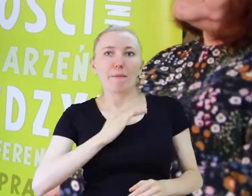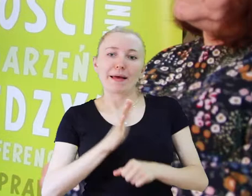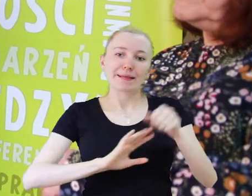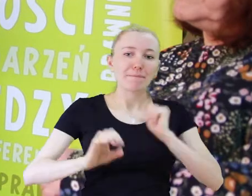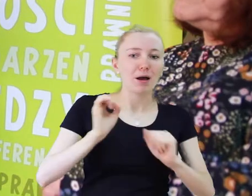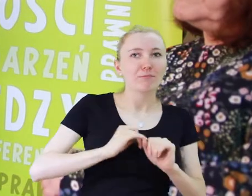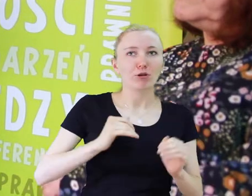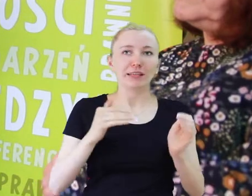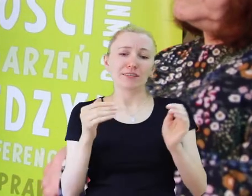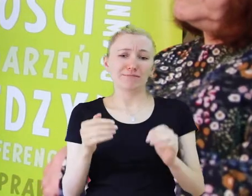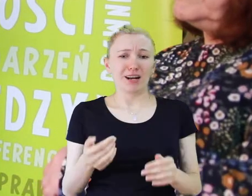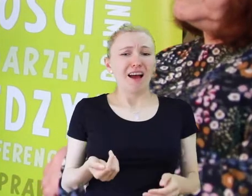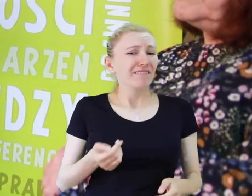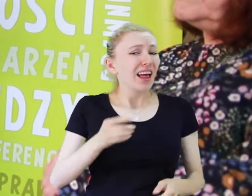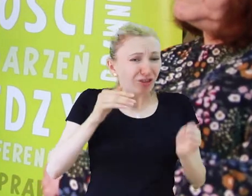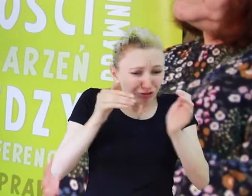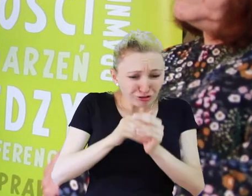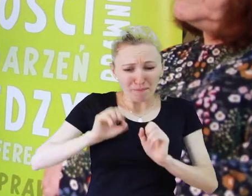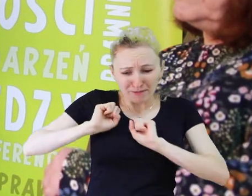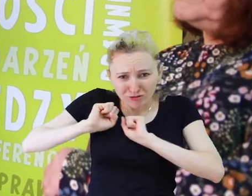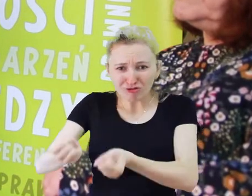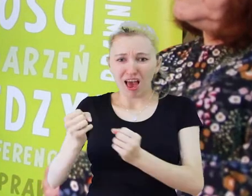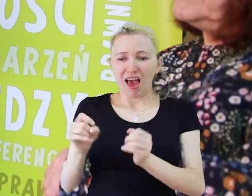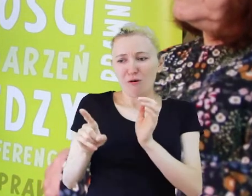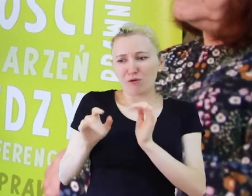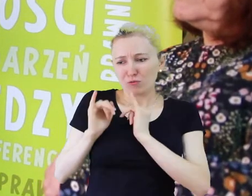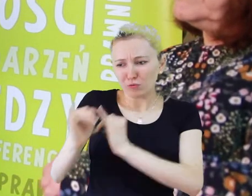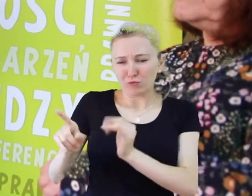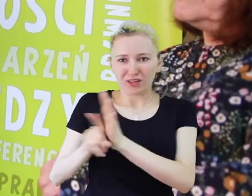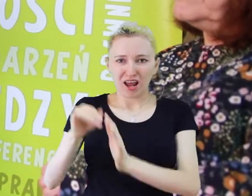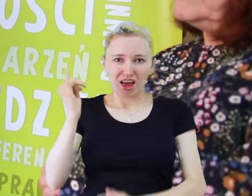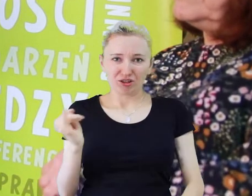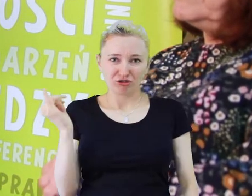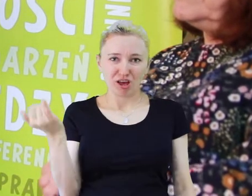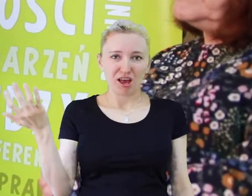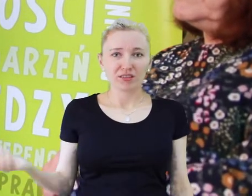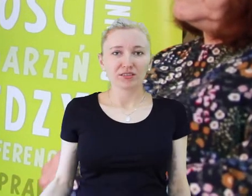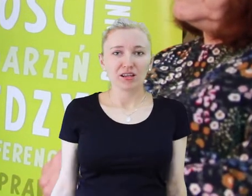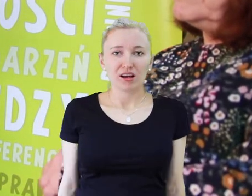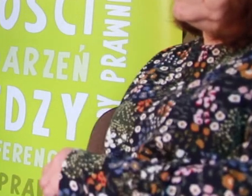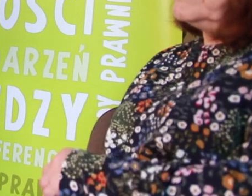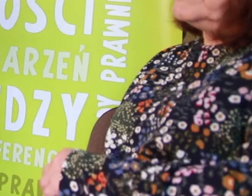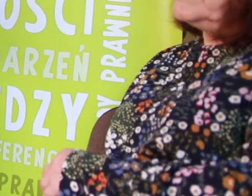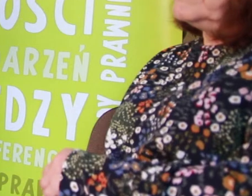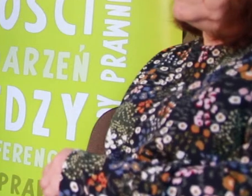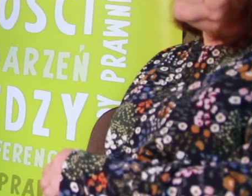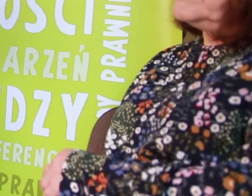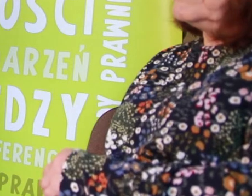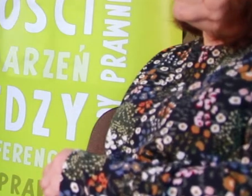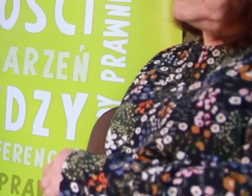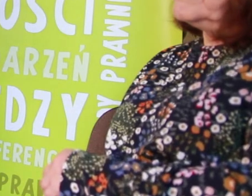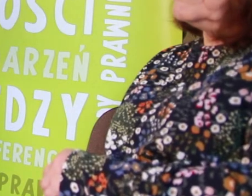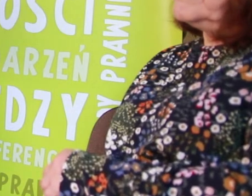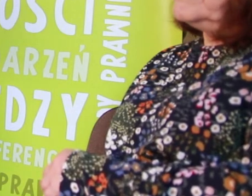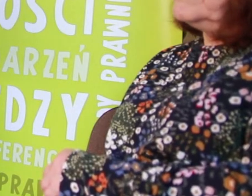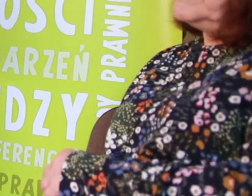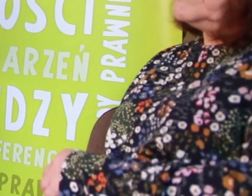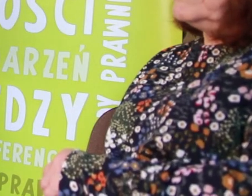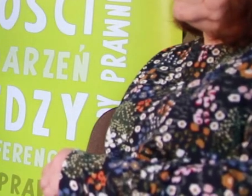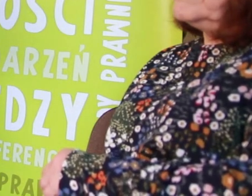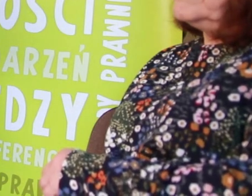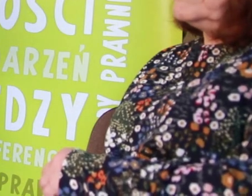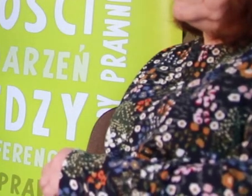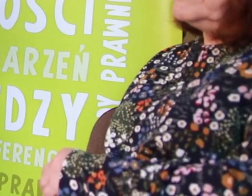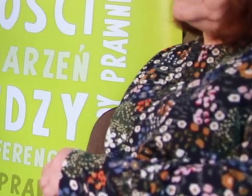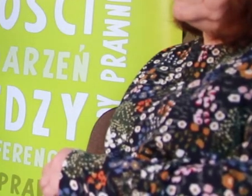i działać. Nie można siedzieć w domu i zamarciać się nad swoim dzieckiem.